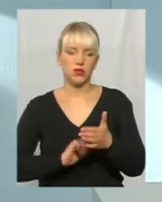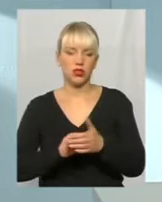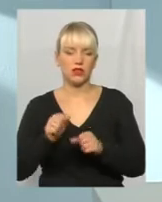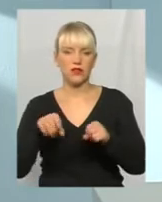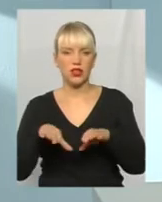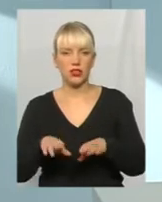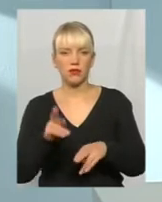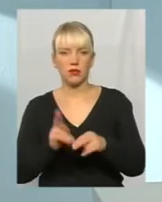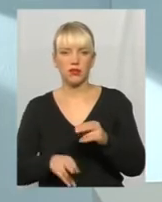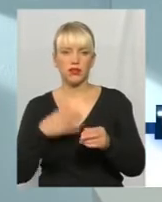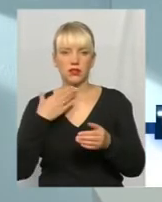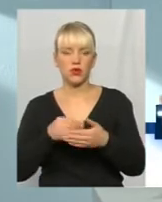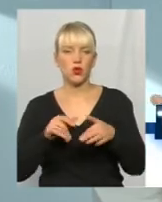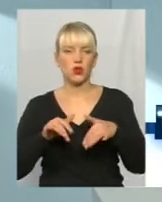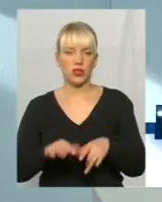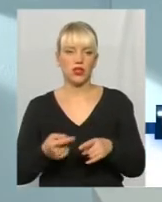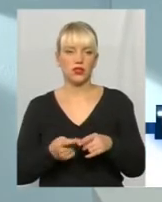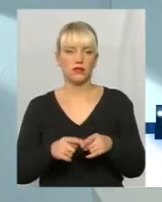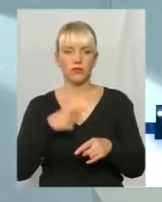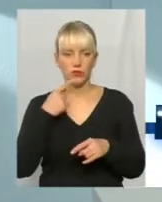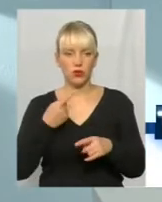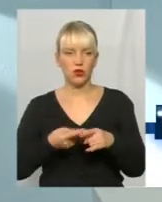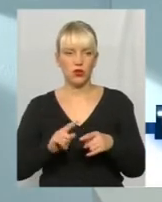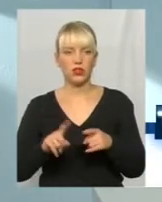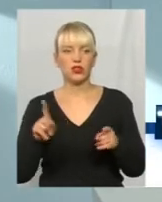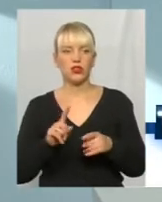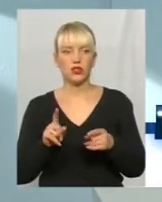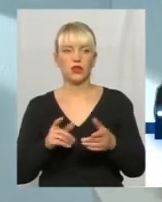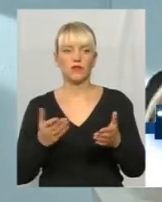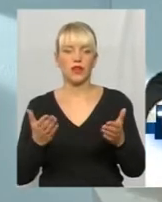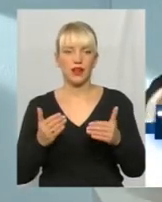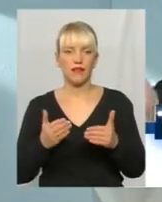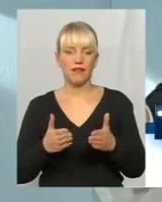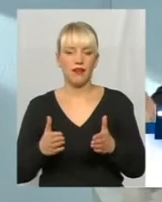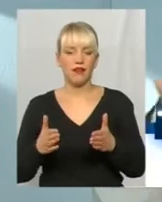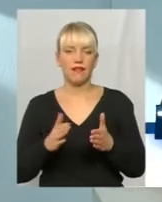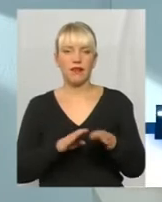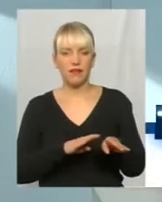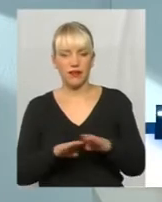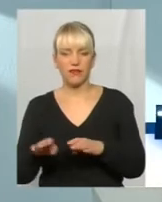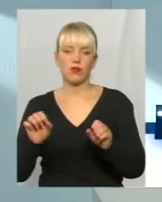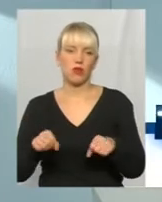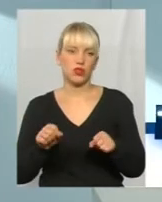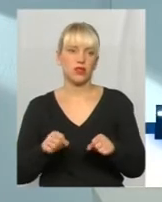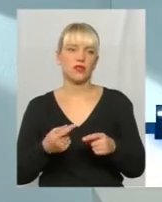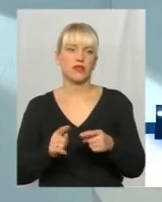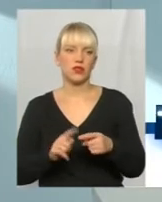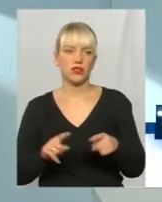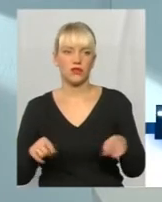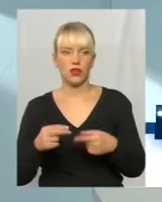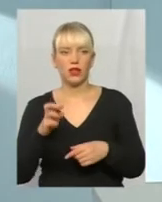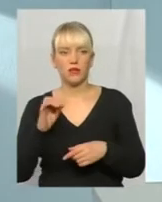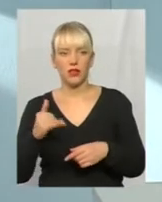припинити свою діяльність, це говорить про те, що все ж таки певний рівень можливості створено. Нам би, безумовно,